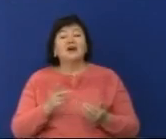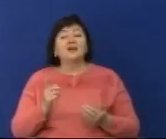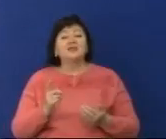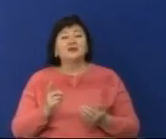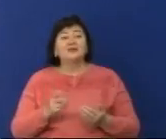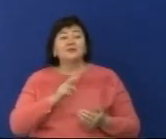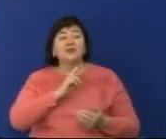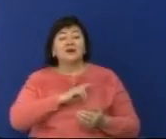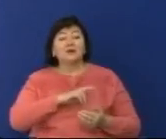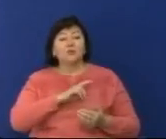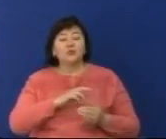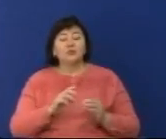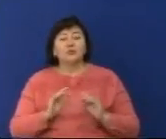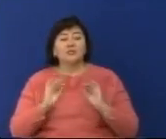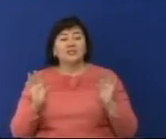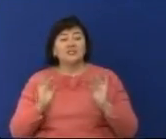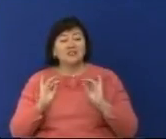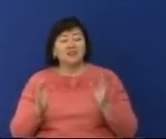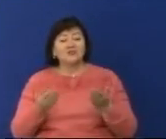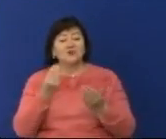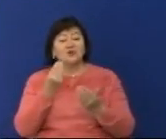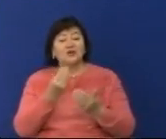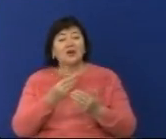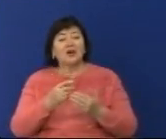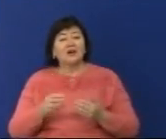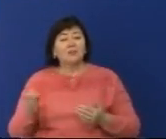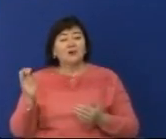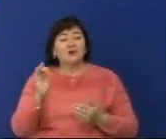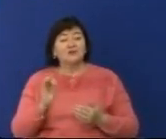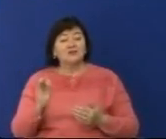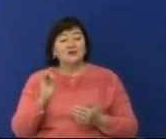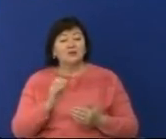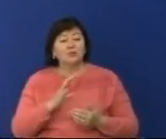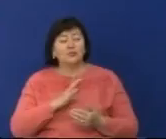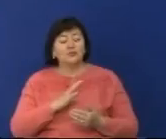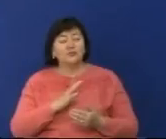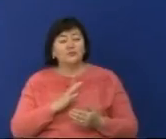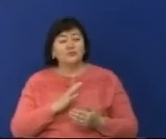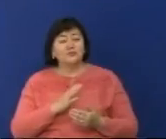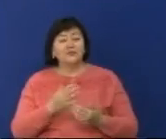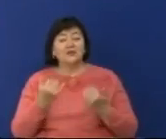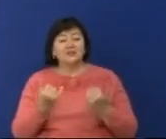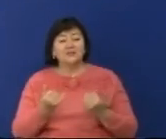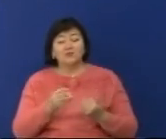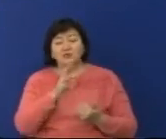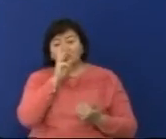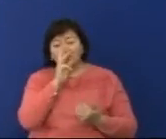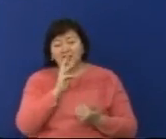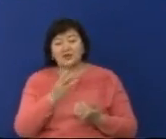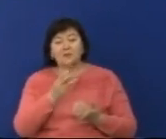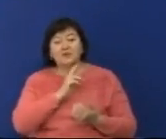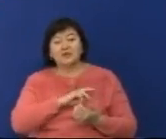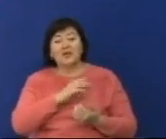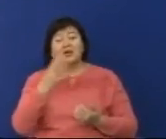сақта бөскілен ұрпаққа 73 мекемінің жұмысы өте күрдөлі. Бүгін ғана келген қызметкердің зарпатасы еңбегақысы